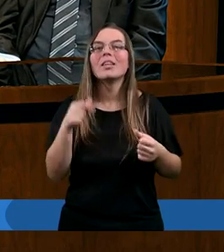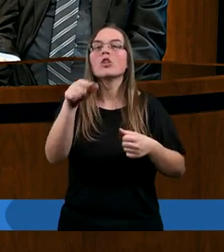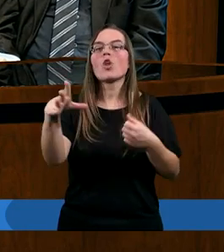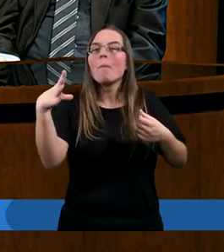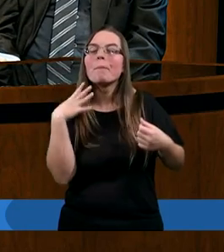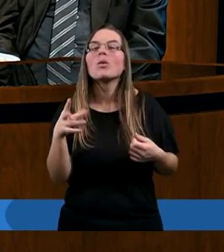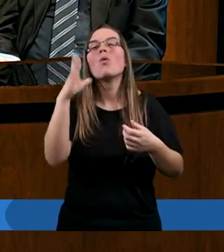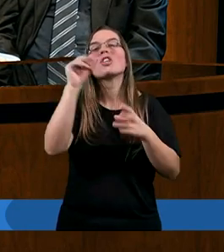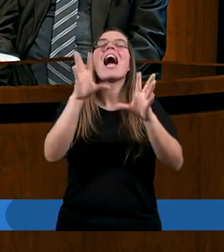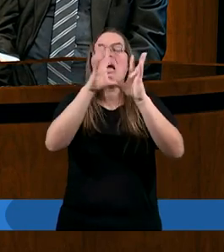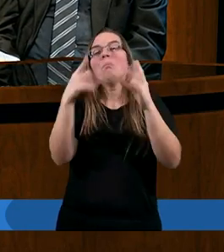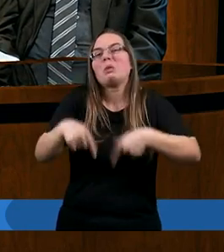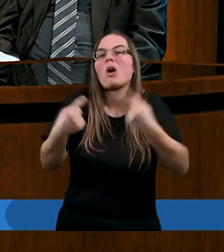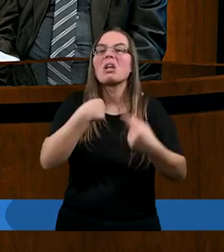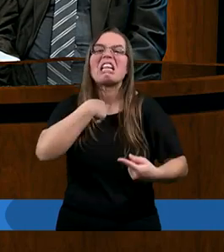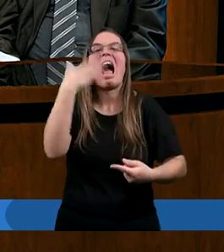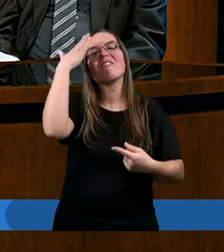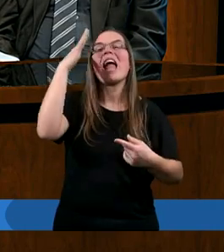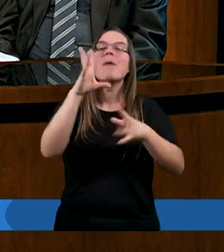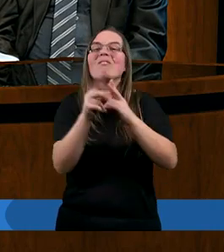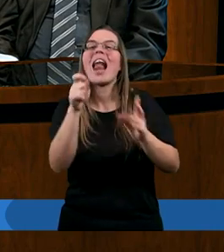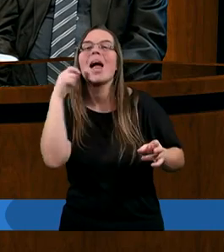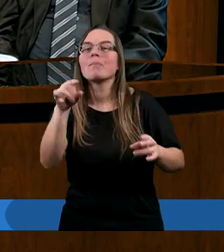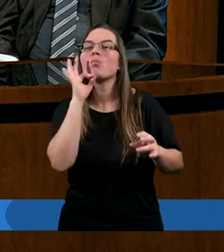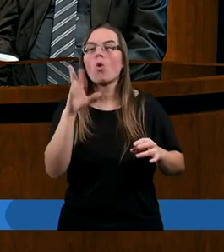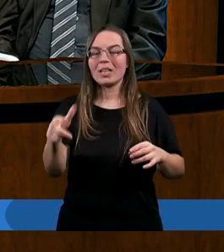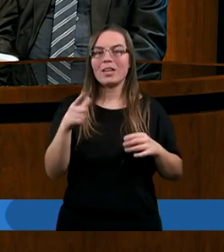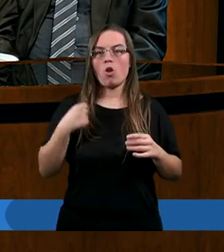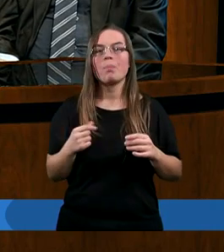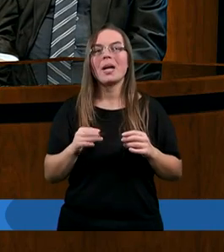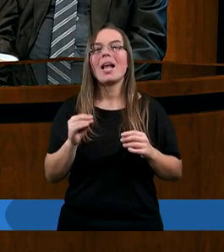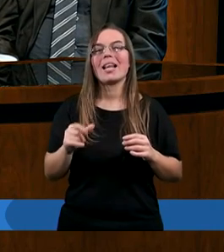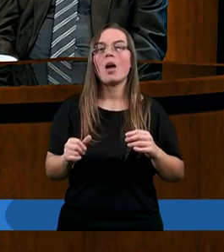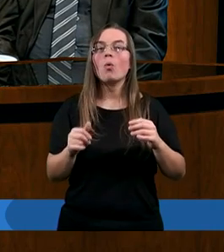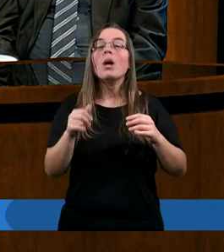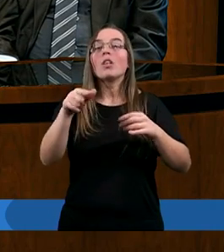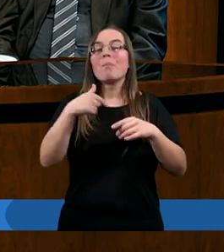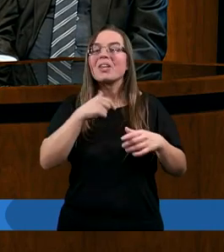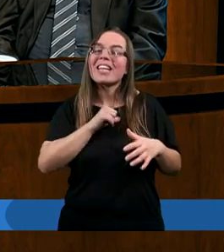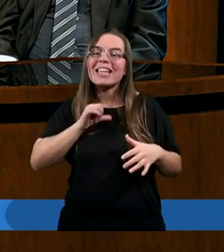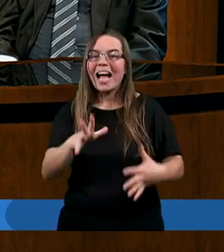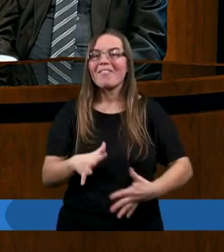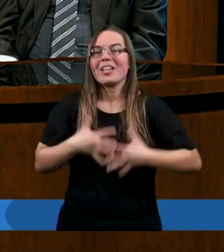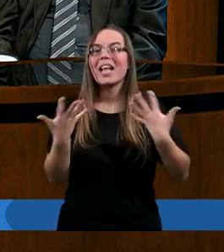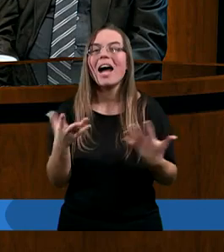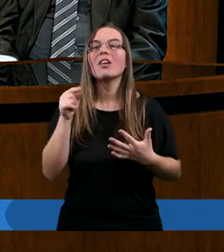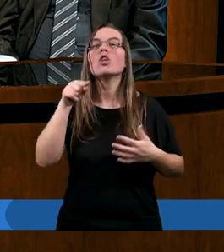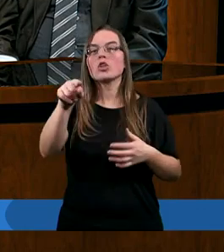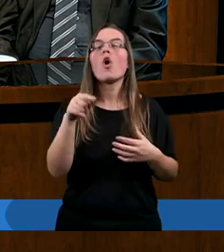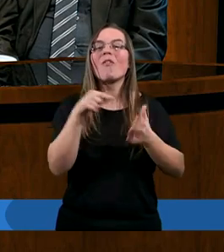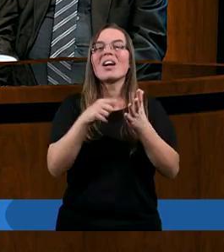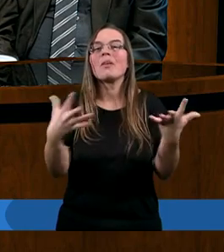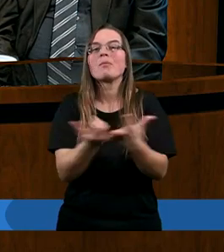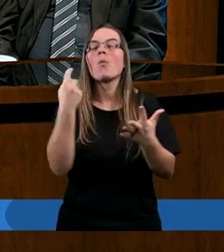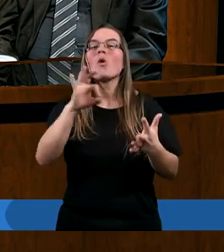przekonany, że wszystko wie lepiej. A ciekawe jest jeszcze to, że tak mi się wydaje, że on chciał wziąć